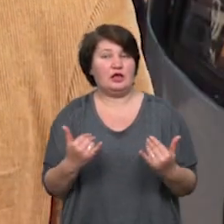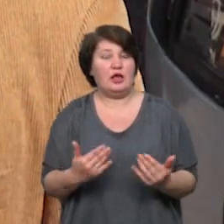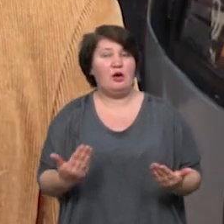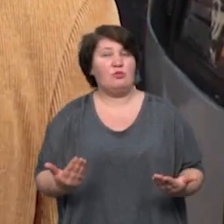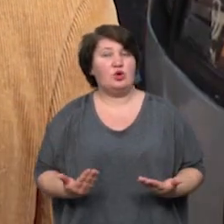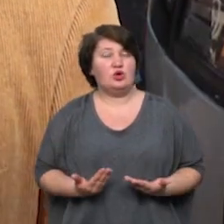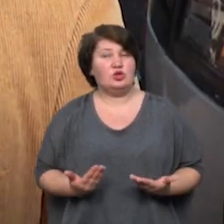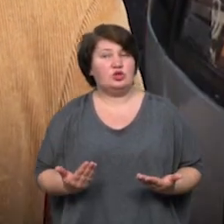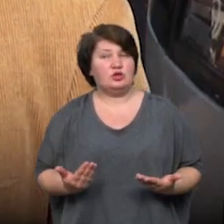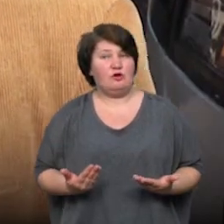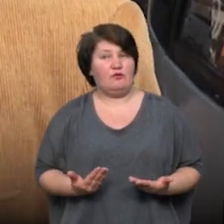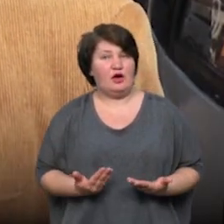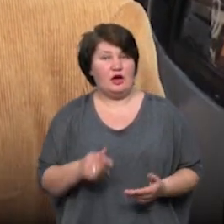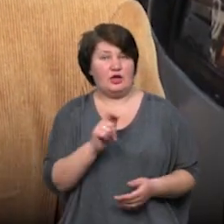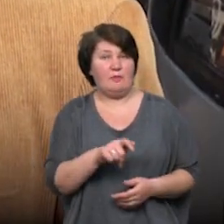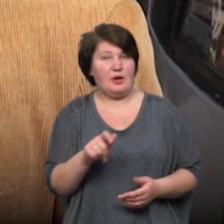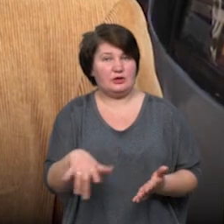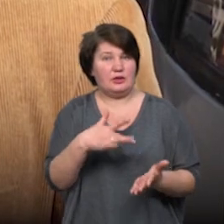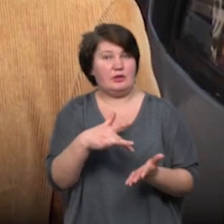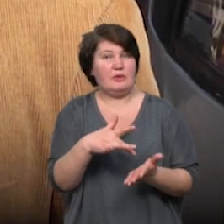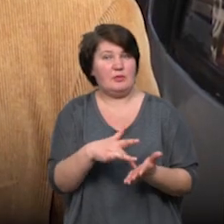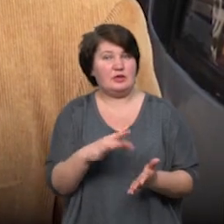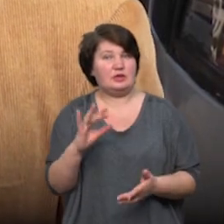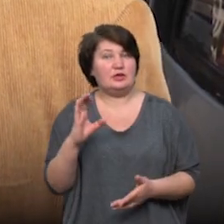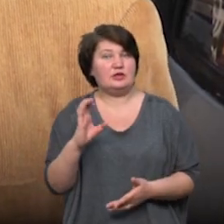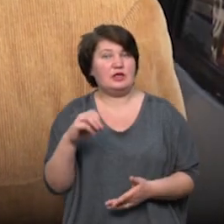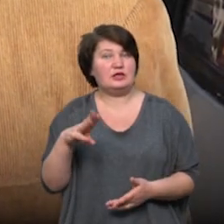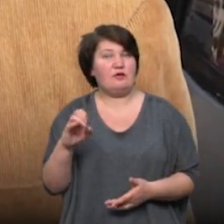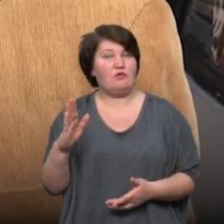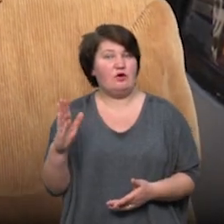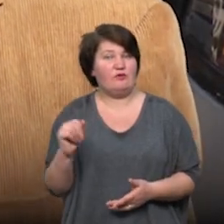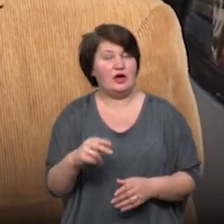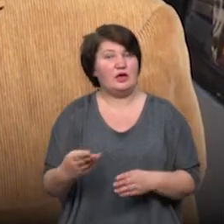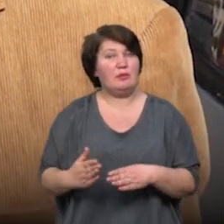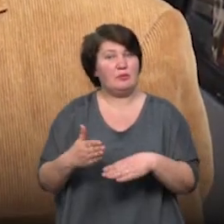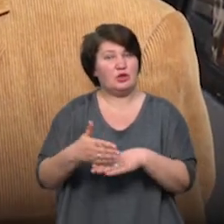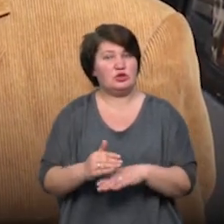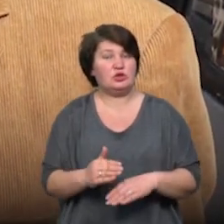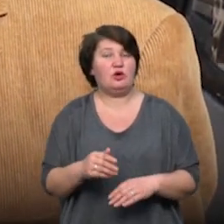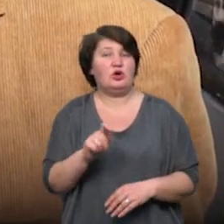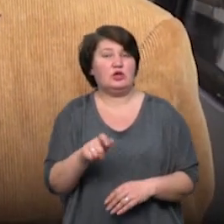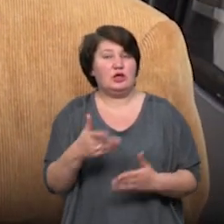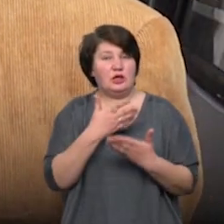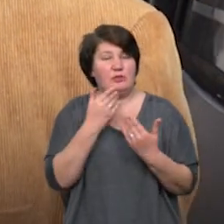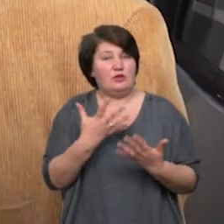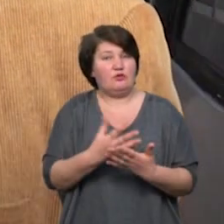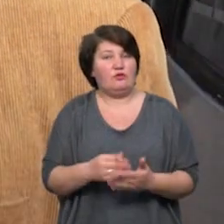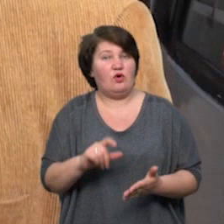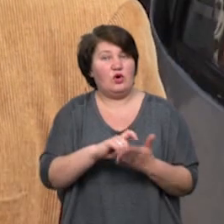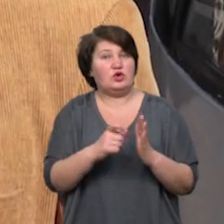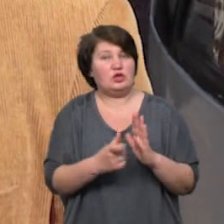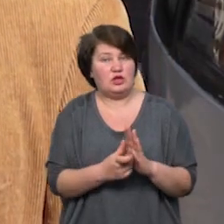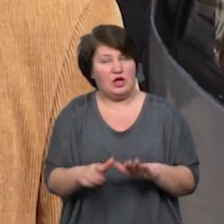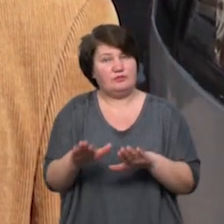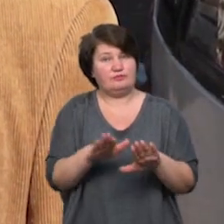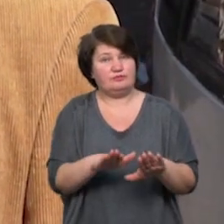мешканців міста Станіславова та приїжджих гостей, які не мали свого житла. І вони тут оселялися на деякий